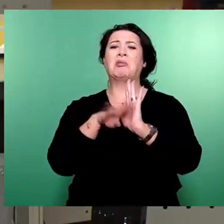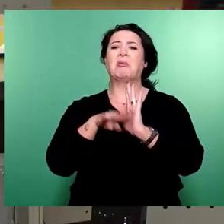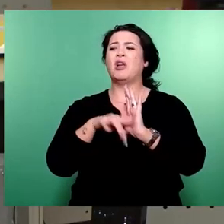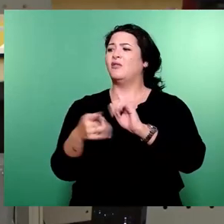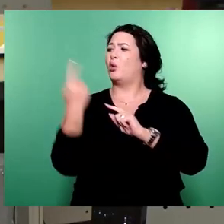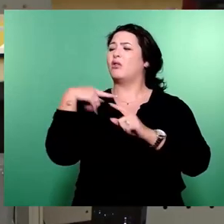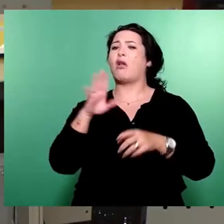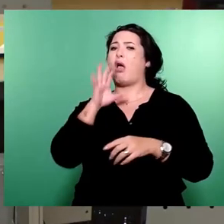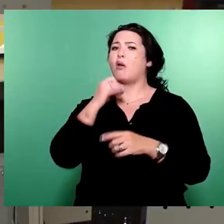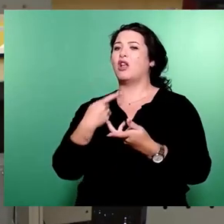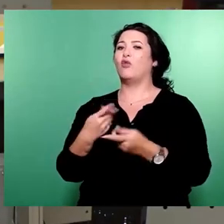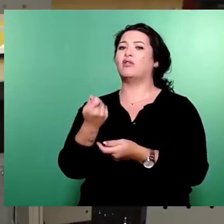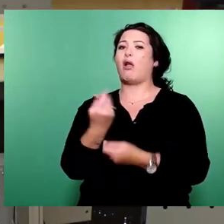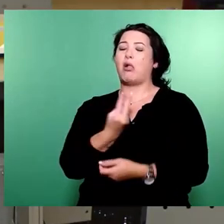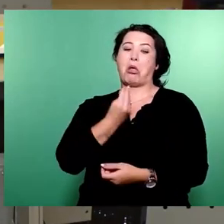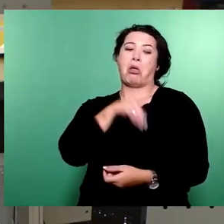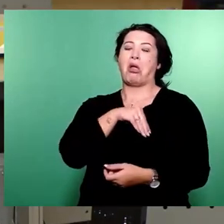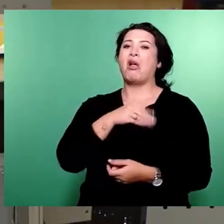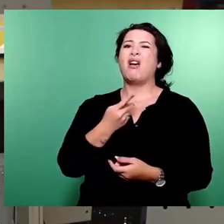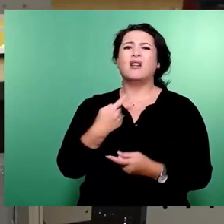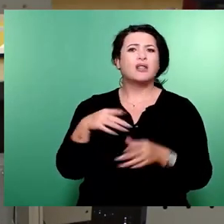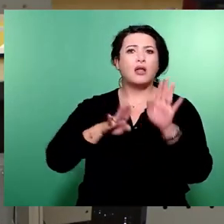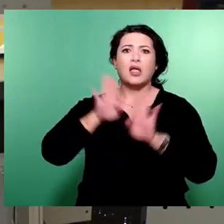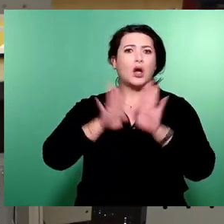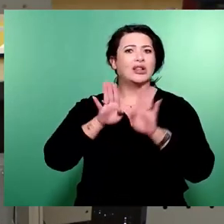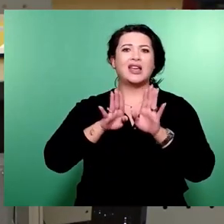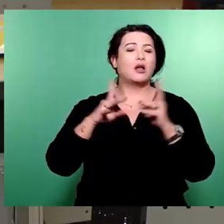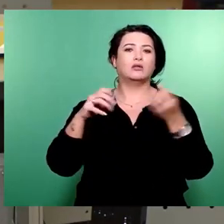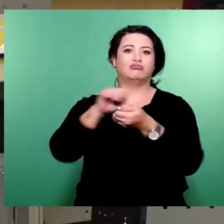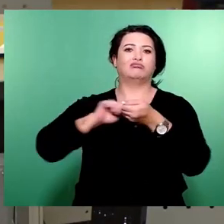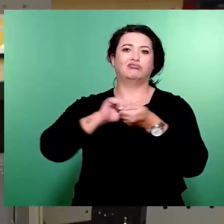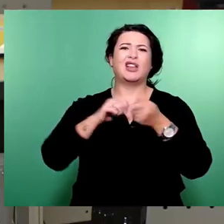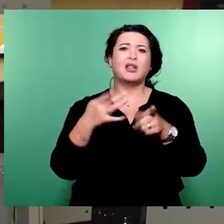privat Geld ranschaufelt, das ist demokratiezerstörend. Diese Art von Kritik.